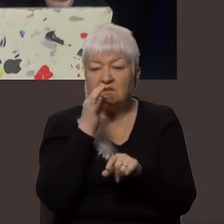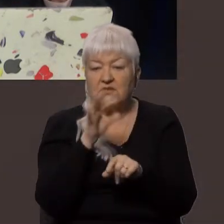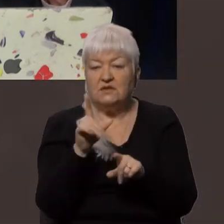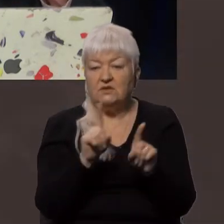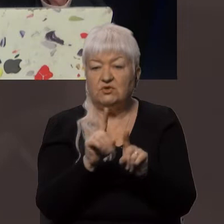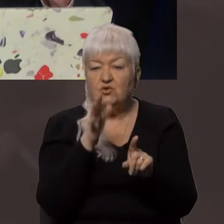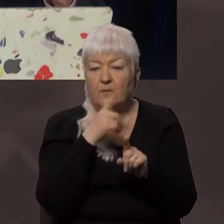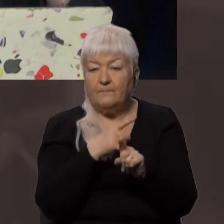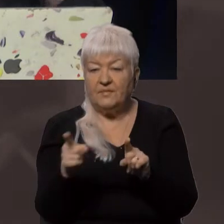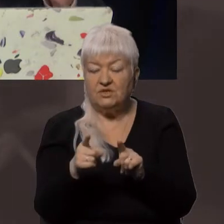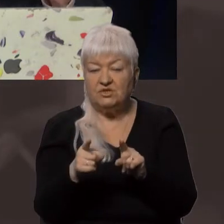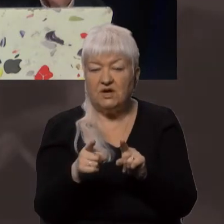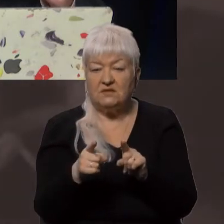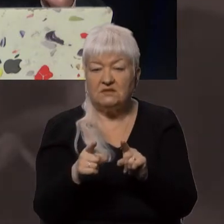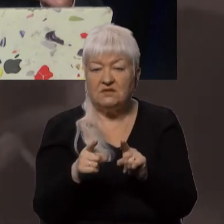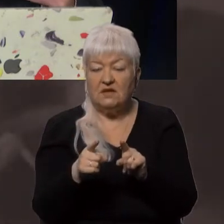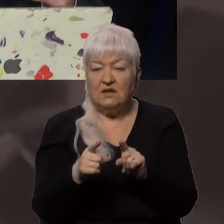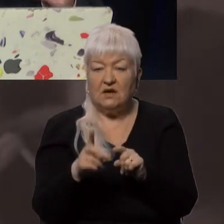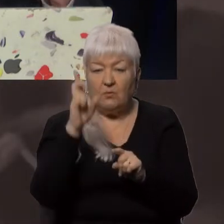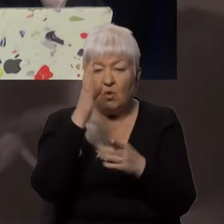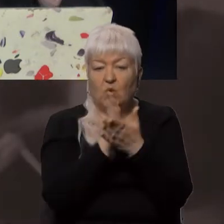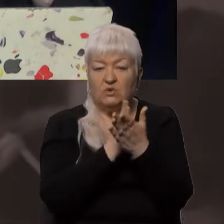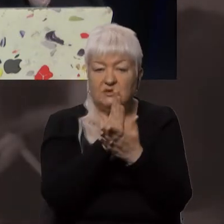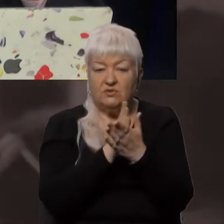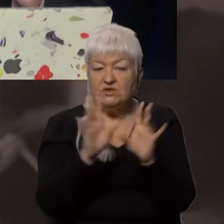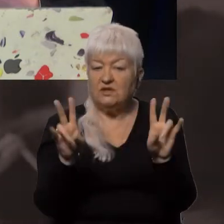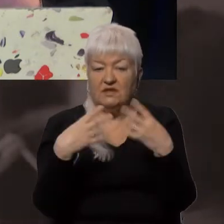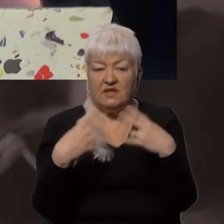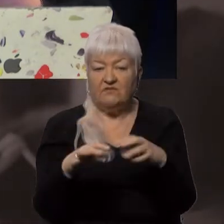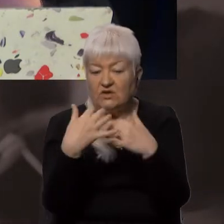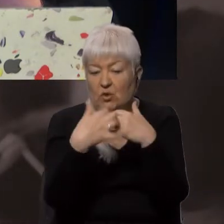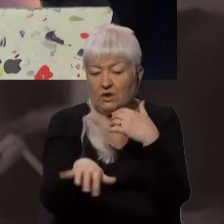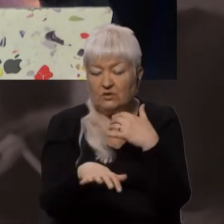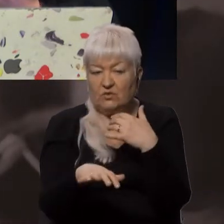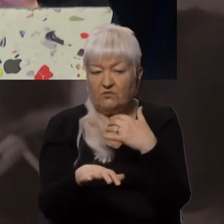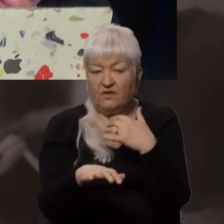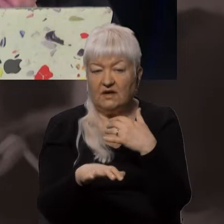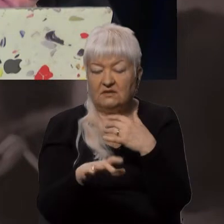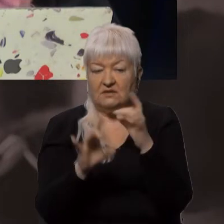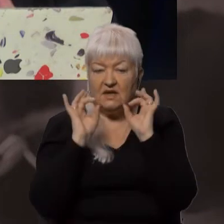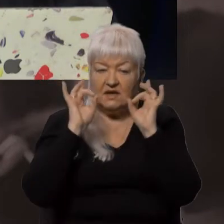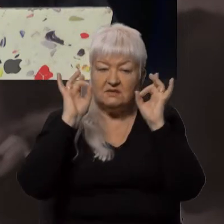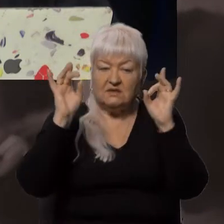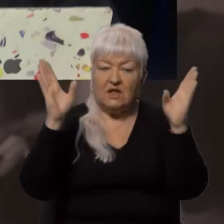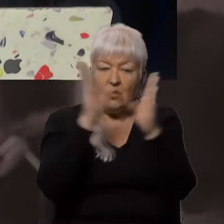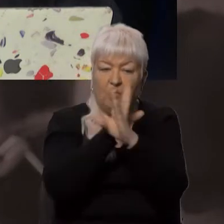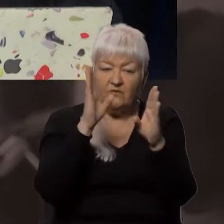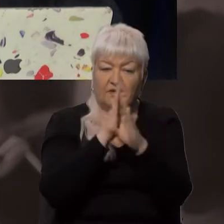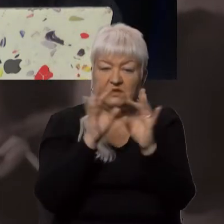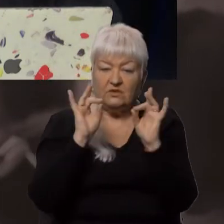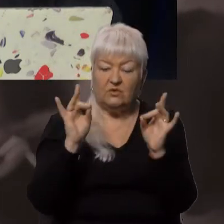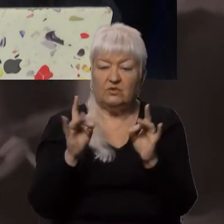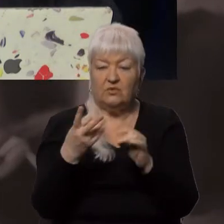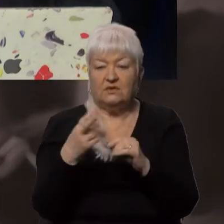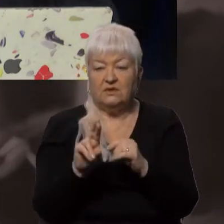великоднього служіння не варто ігнорувати сигнали повітряної тривоги. Я, тим